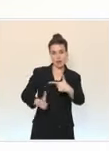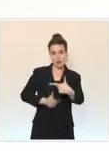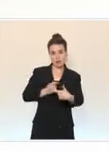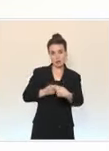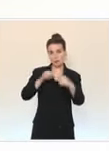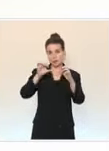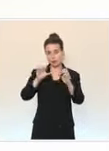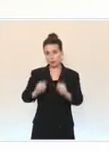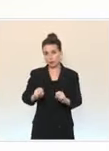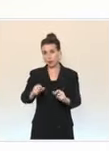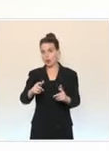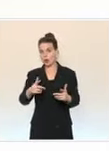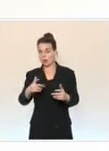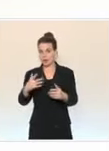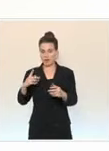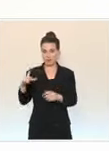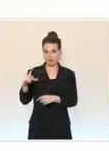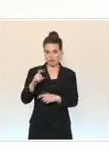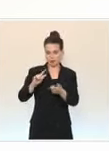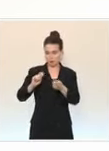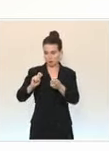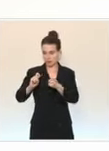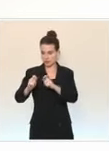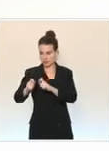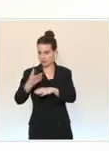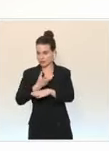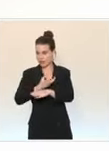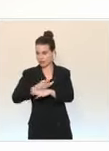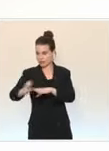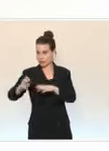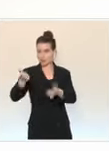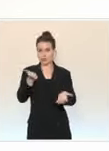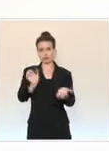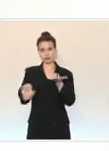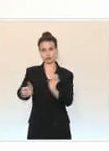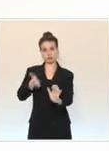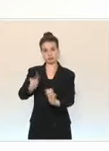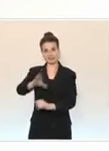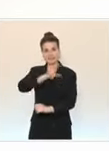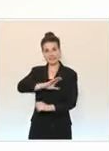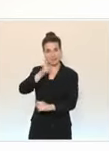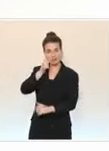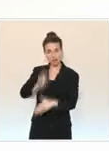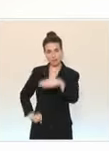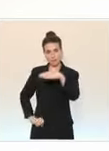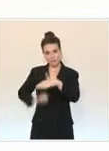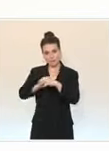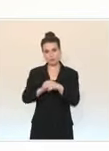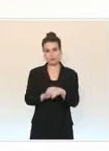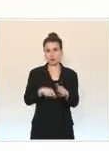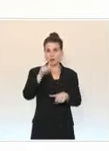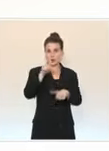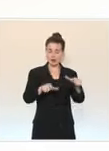et de mutation du virus, protéger les plus vulnérables et les plus jeunes,